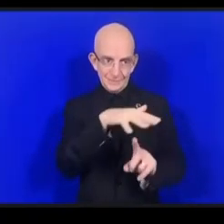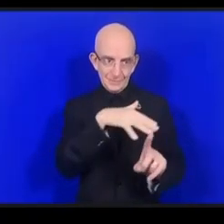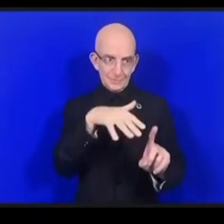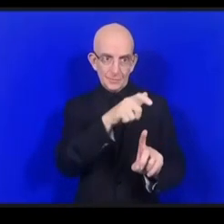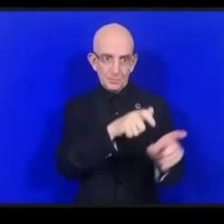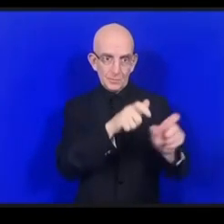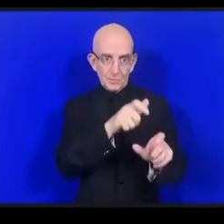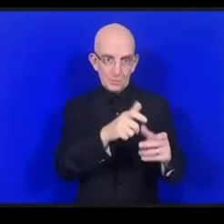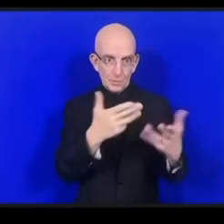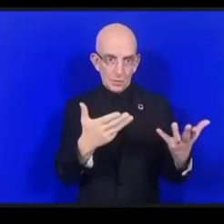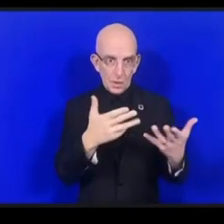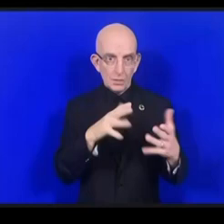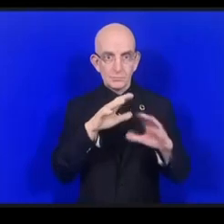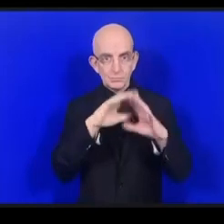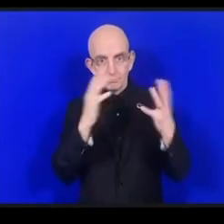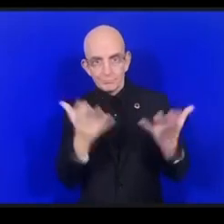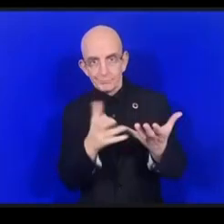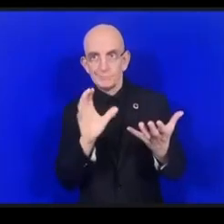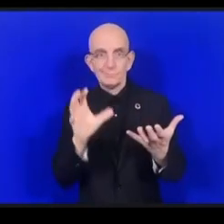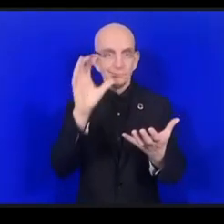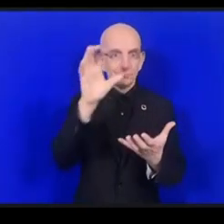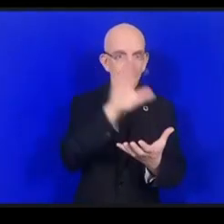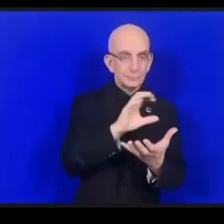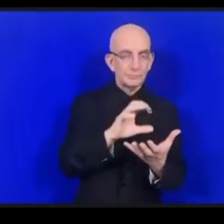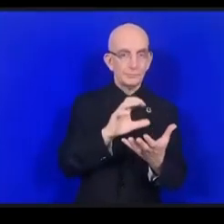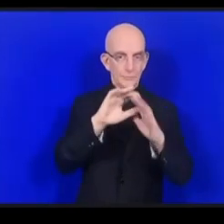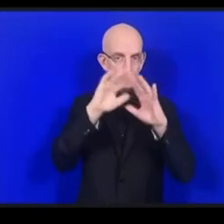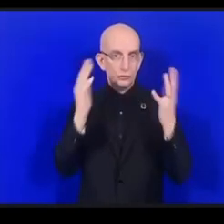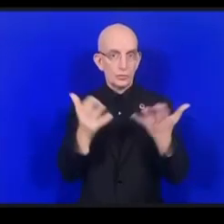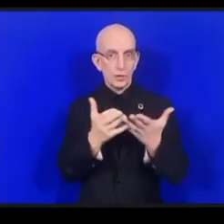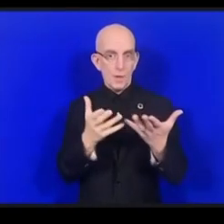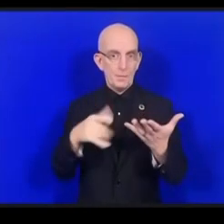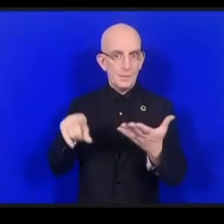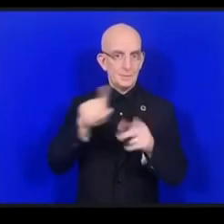هناك تحديات تتعلق